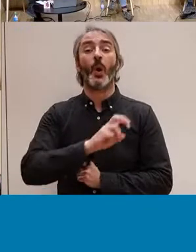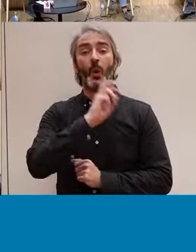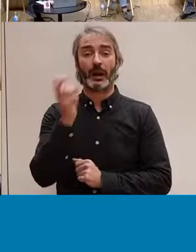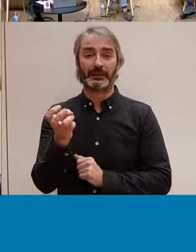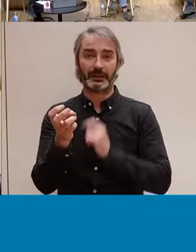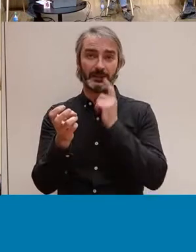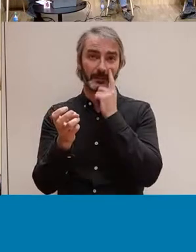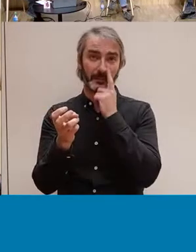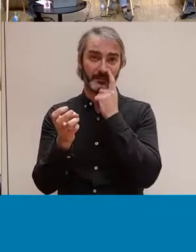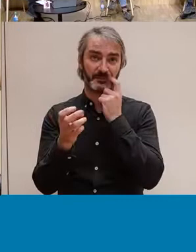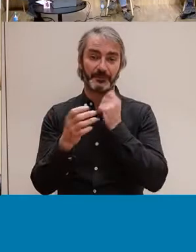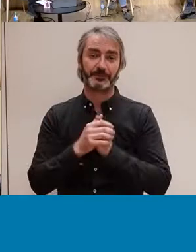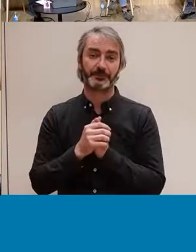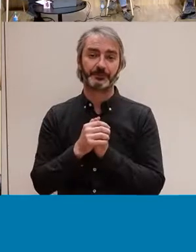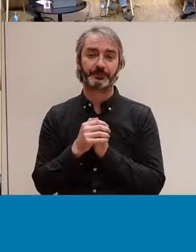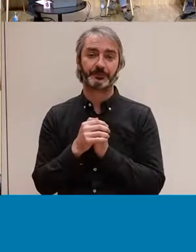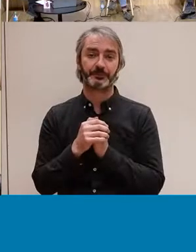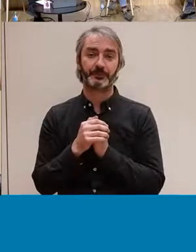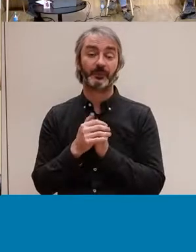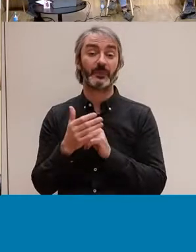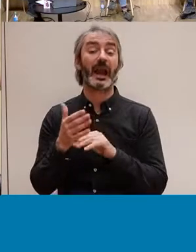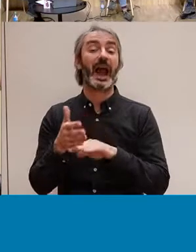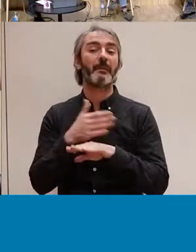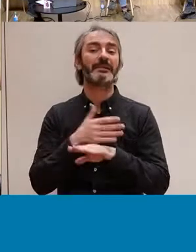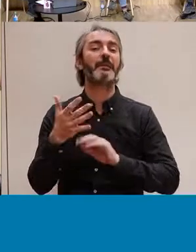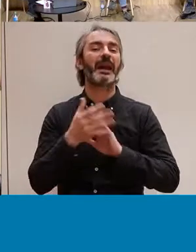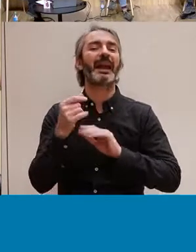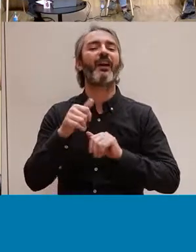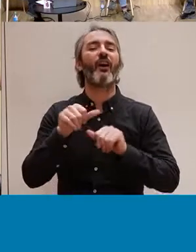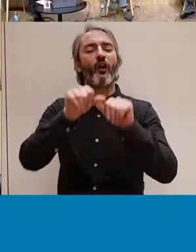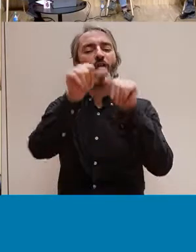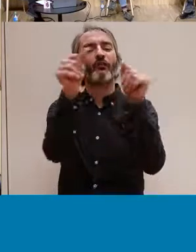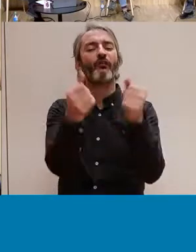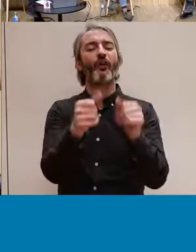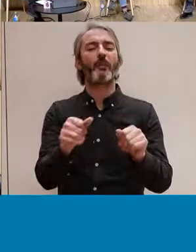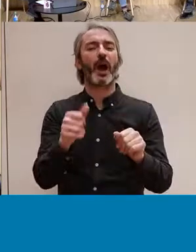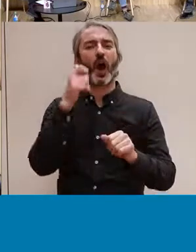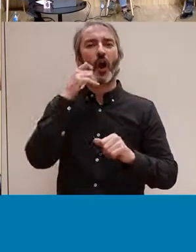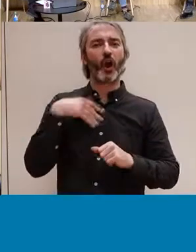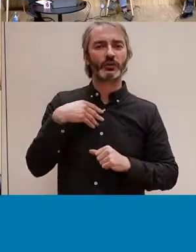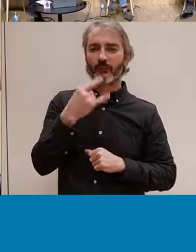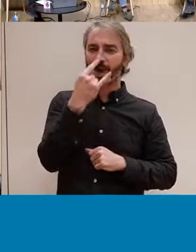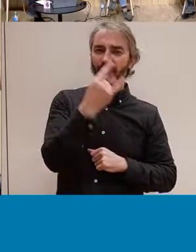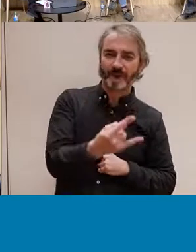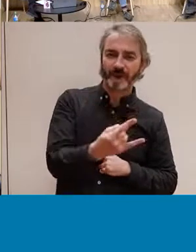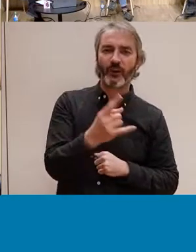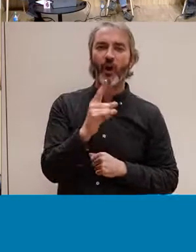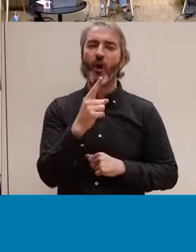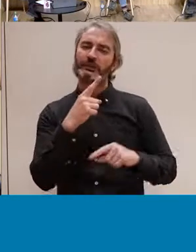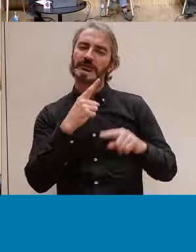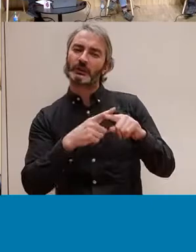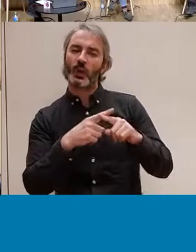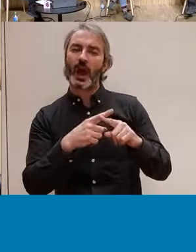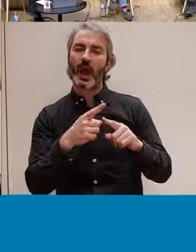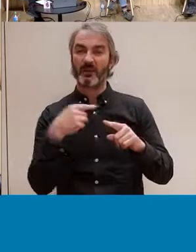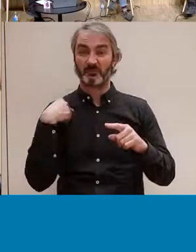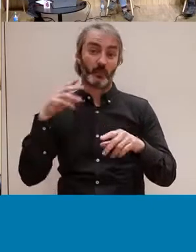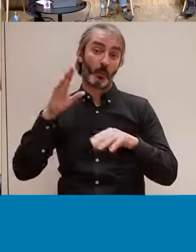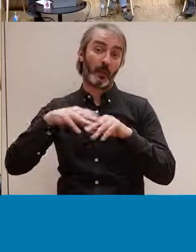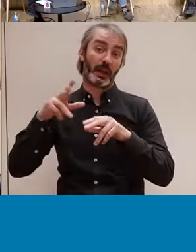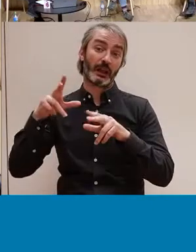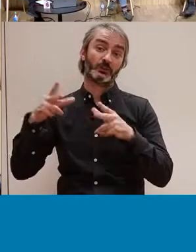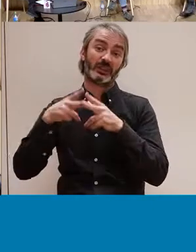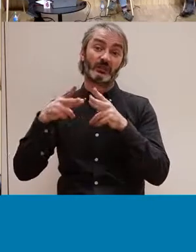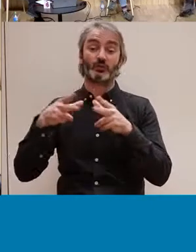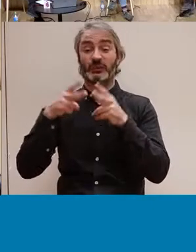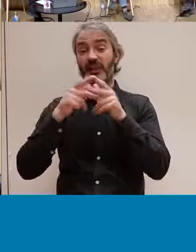volgut, i també amb el que estava molt comentant la Laura, de quins són els cossos que s'entenen com a desitjables o com a sexuals en aquesta societat, és